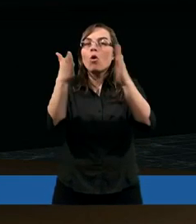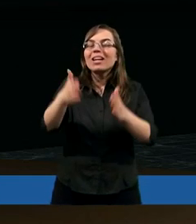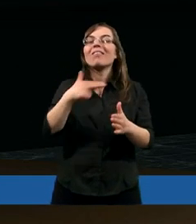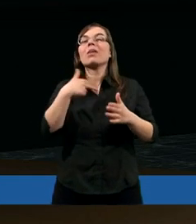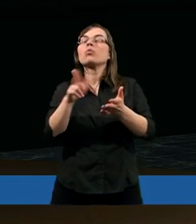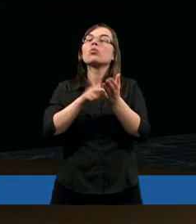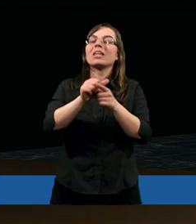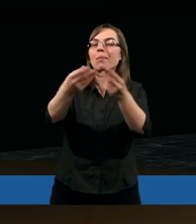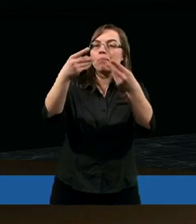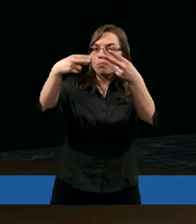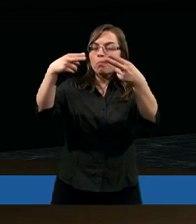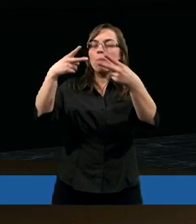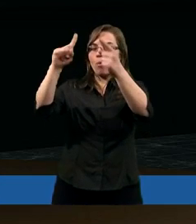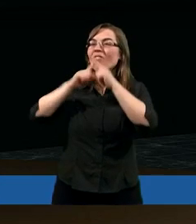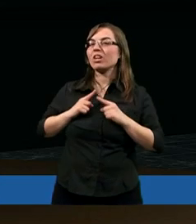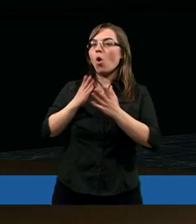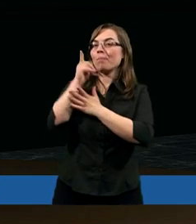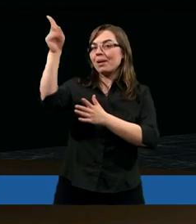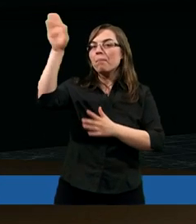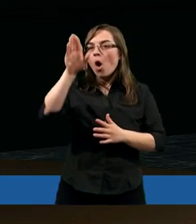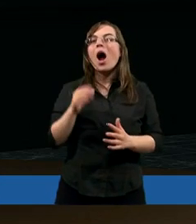nam jest poruczone przez Ciebie.